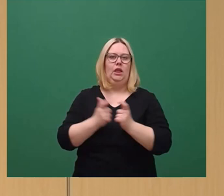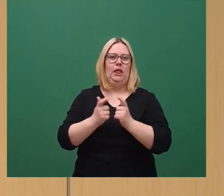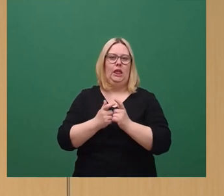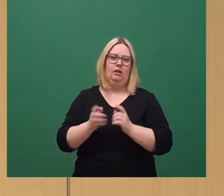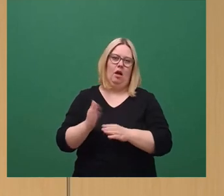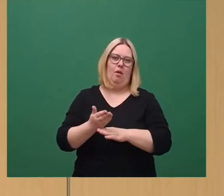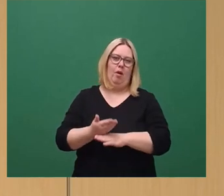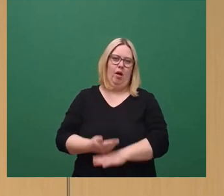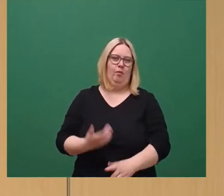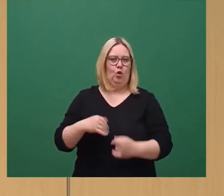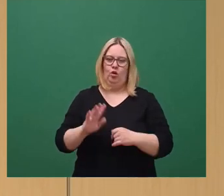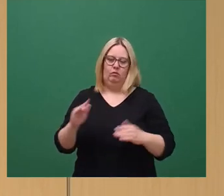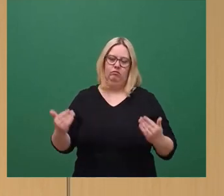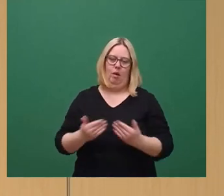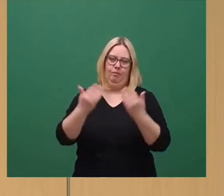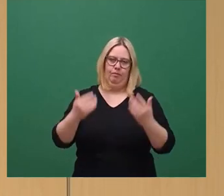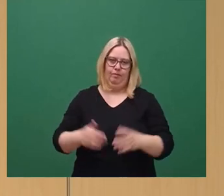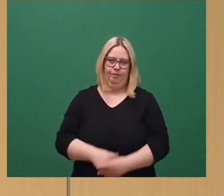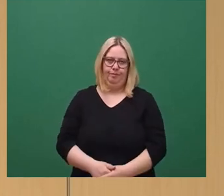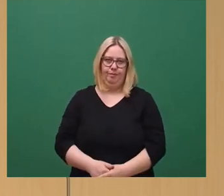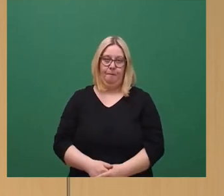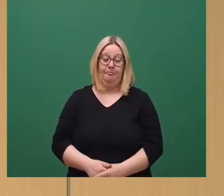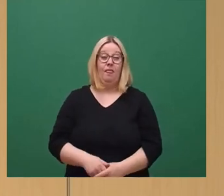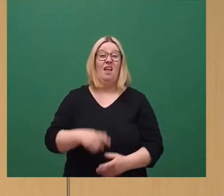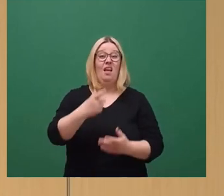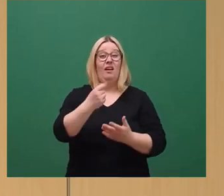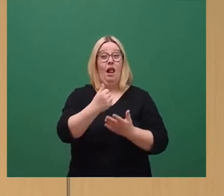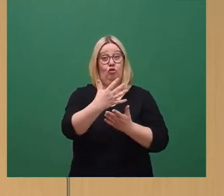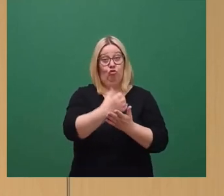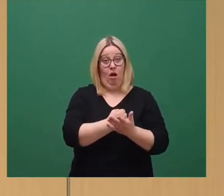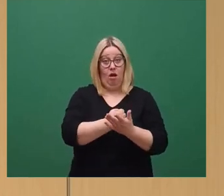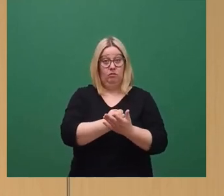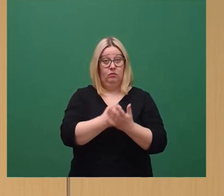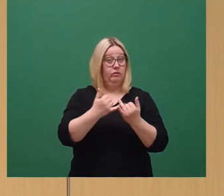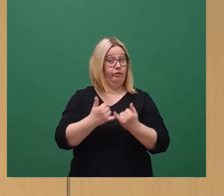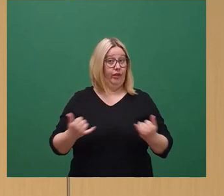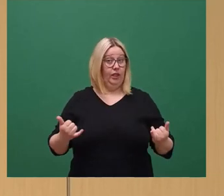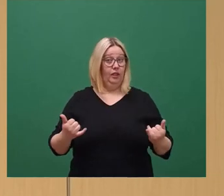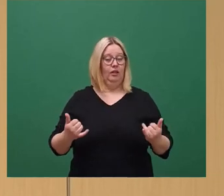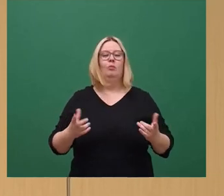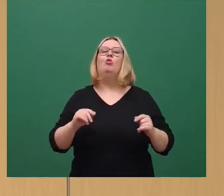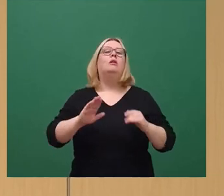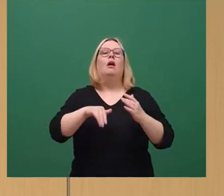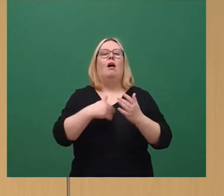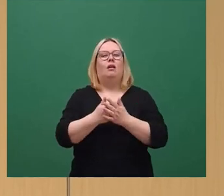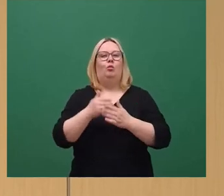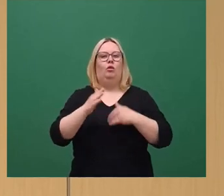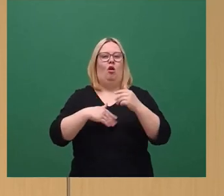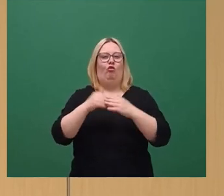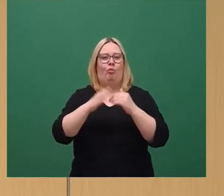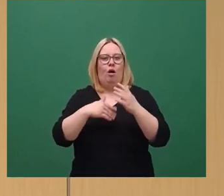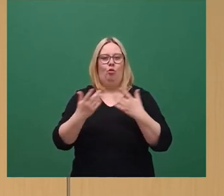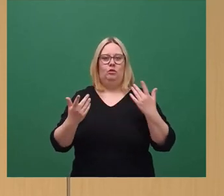vollkommen kontraproduktiv. Geld sparen können wir, wenn wir den Ausbau des Angebots voranbringen und eben nicht